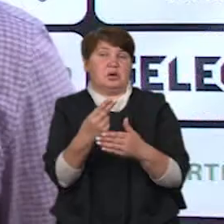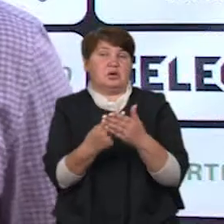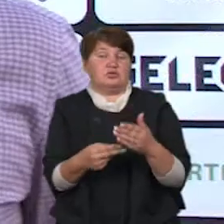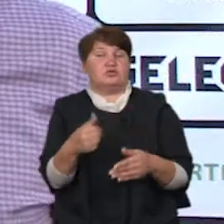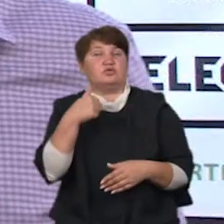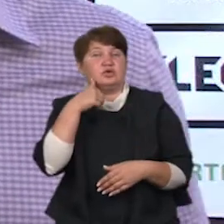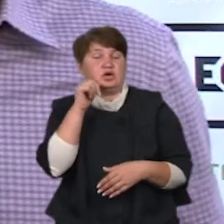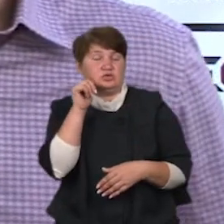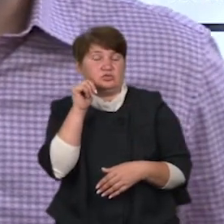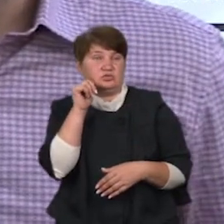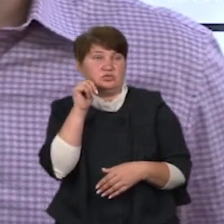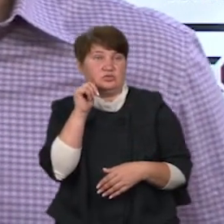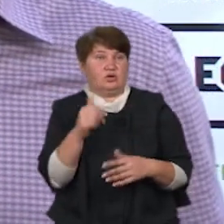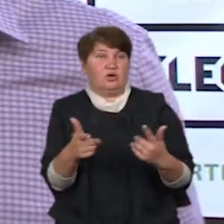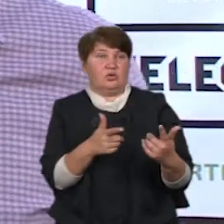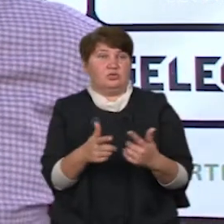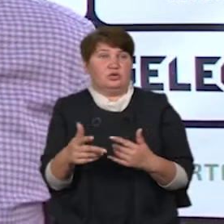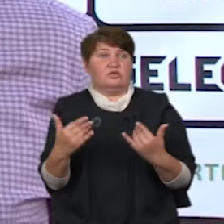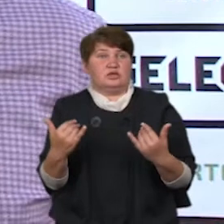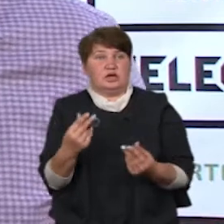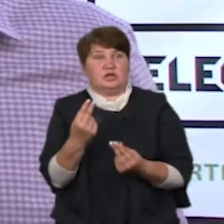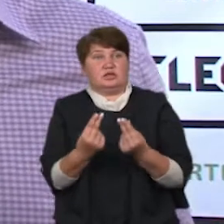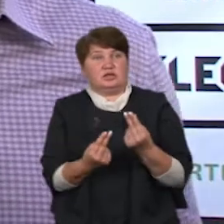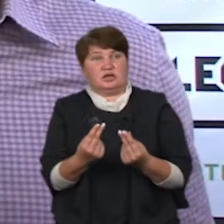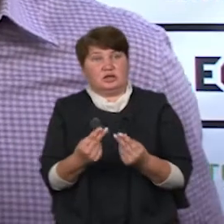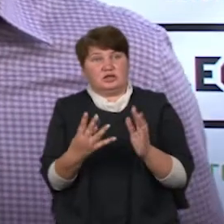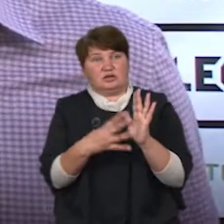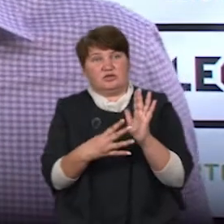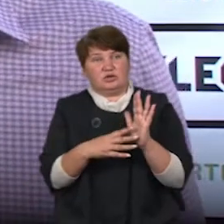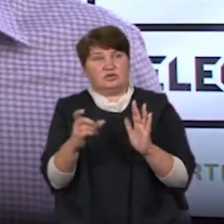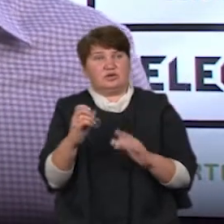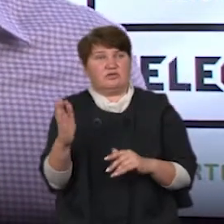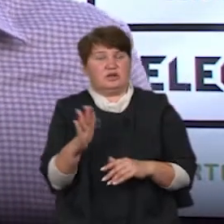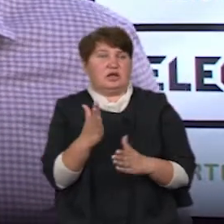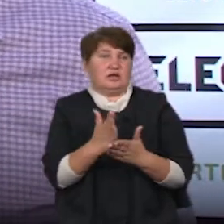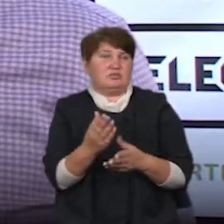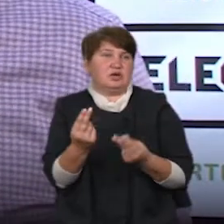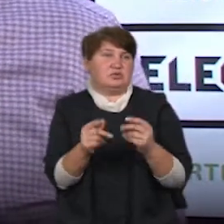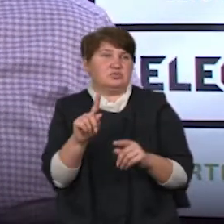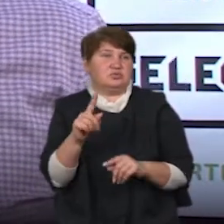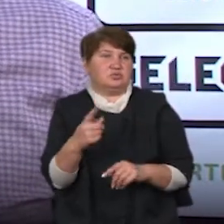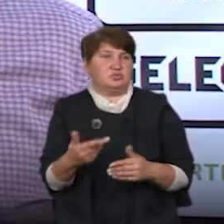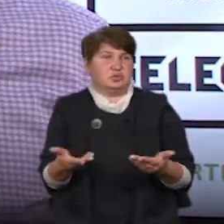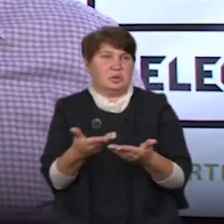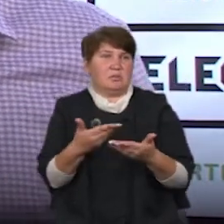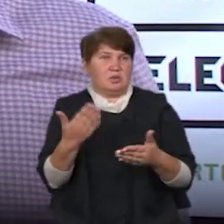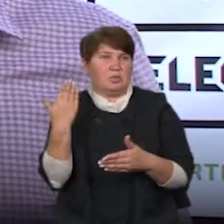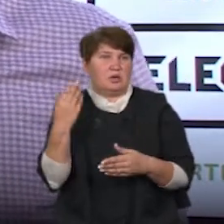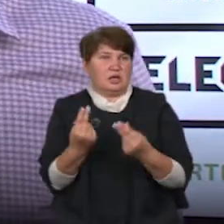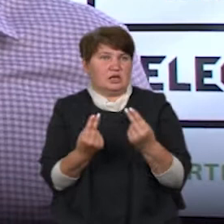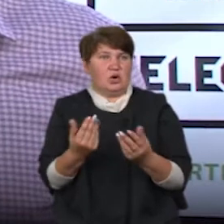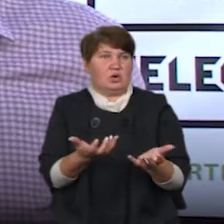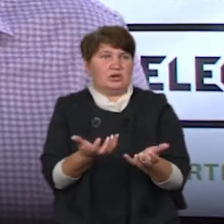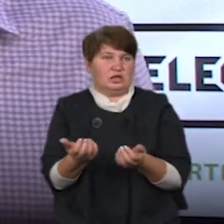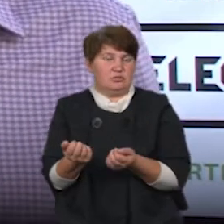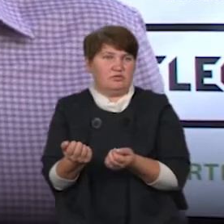«Можливо, ми не готові зараз іграти в свою ігру 90 хвилин, але так відбуваються ігри. Чомусь ми в попередніх іграх отримували